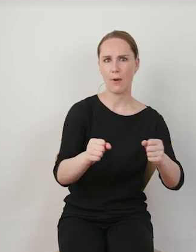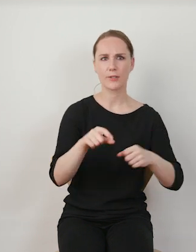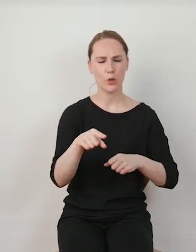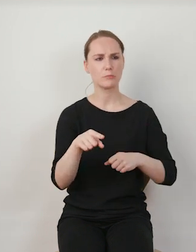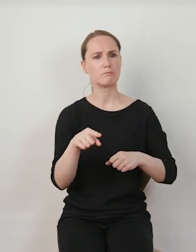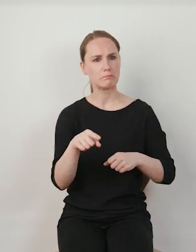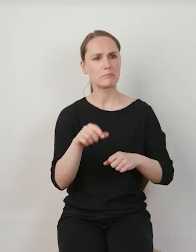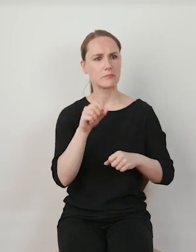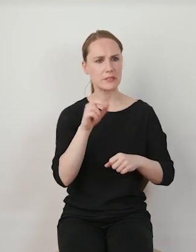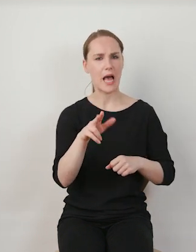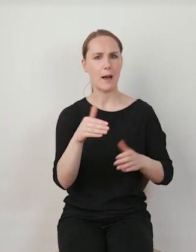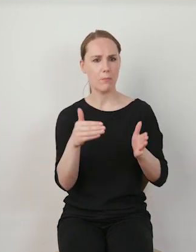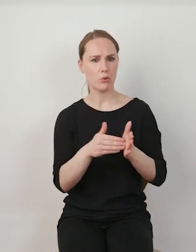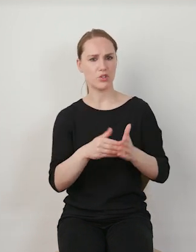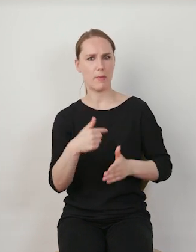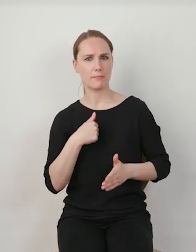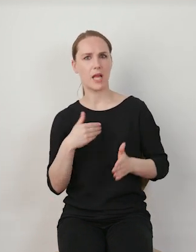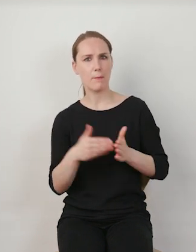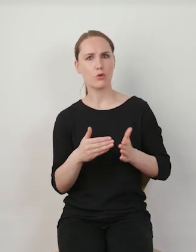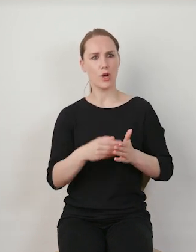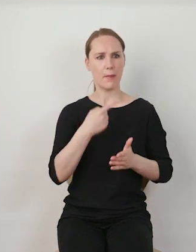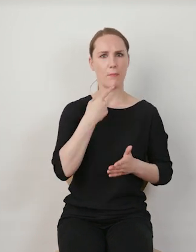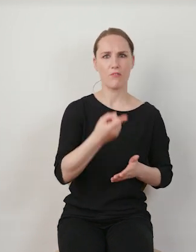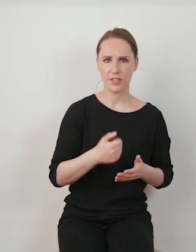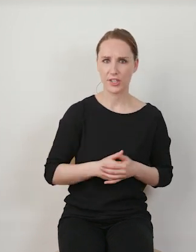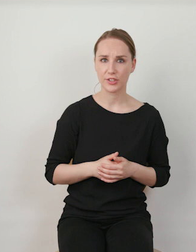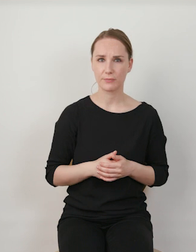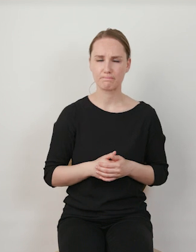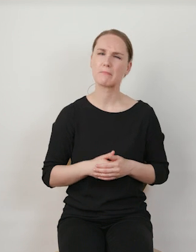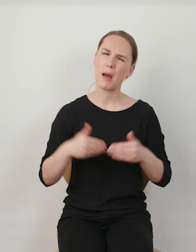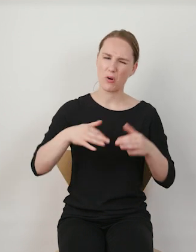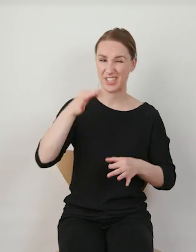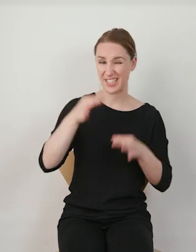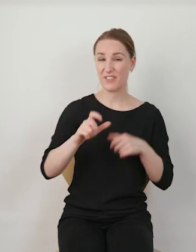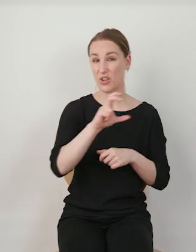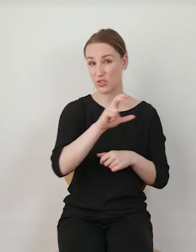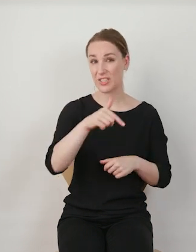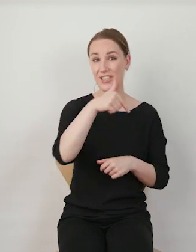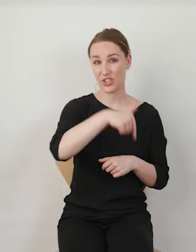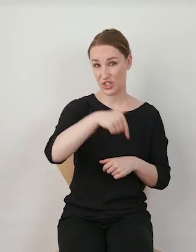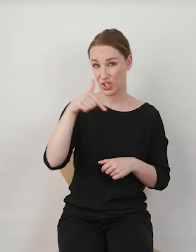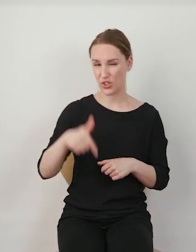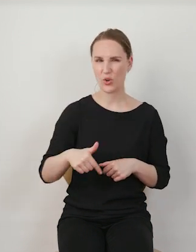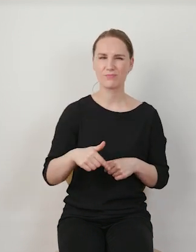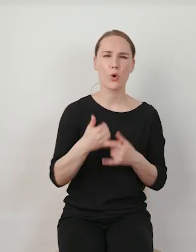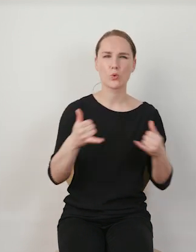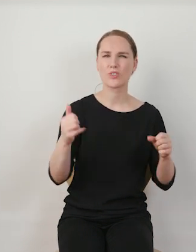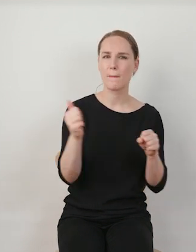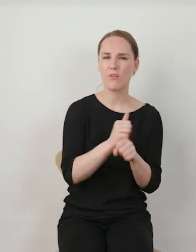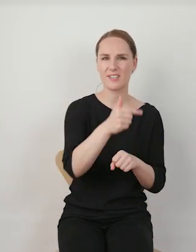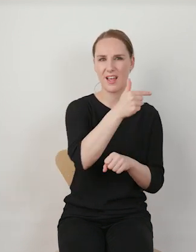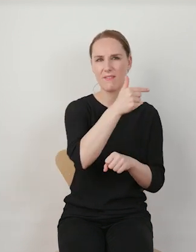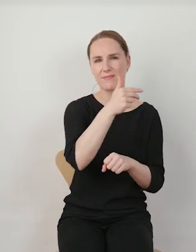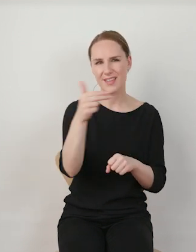dostrzegają jakby potrzebę zabrania głosu. Można się zastanawiać, na ile TikTok prowadzi do banalizacji pewnych